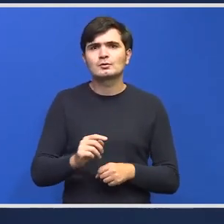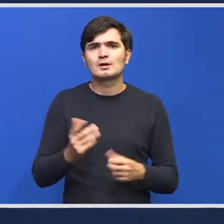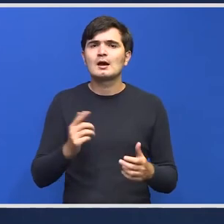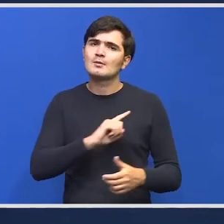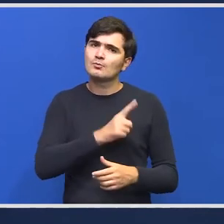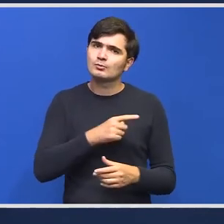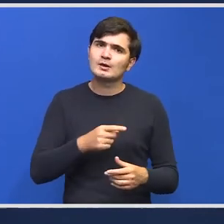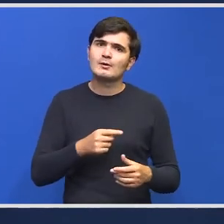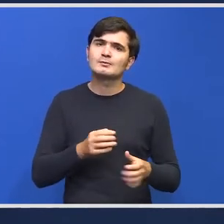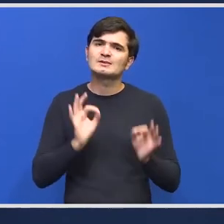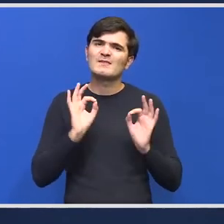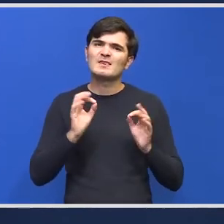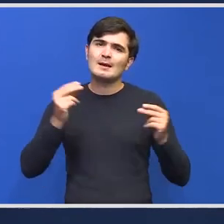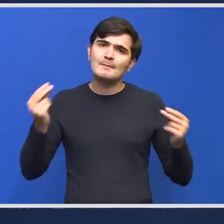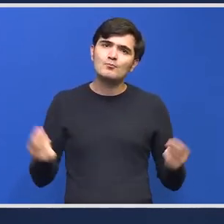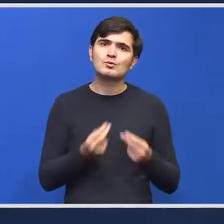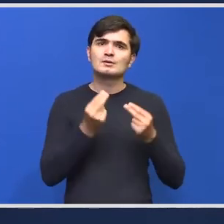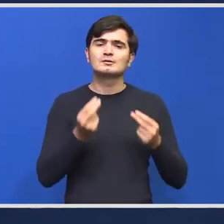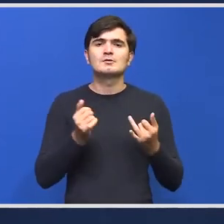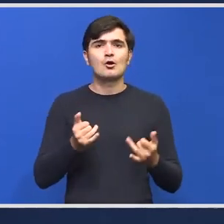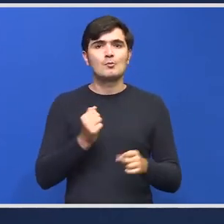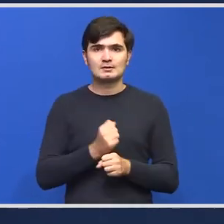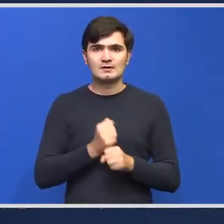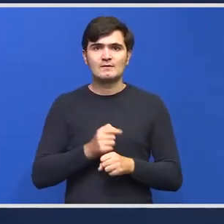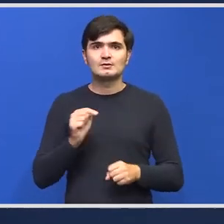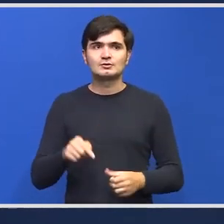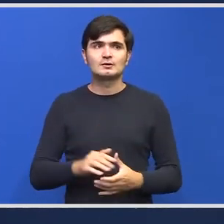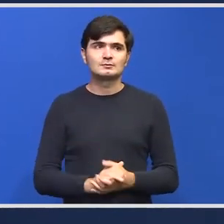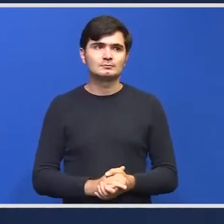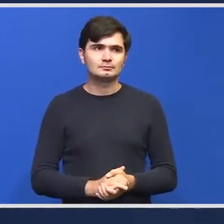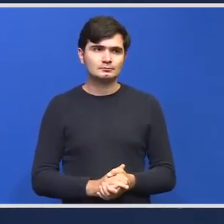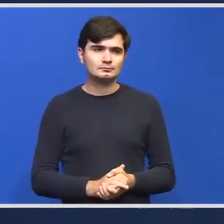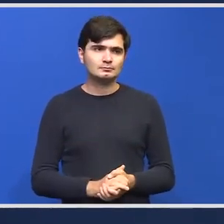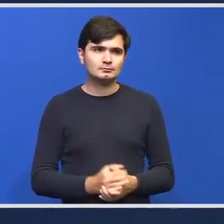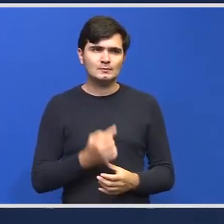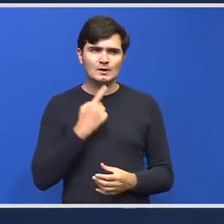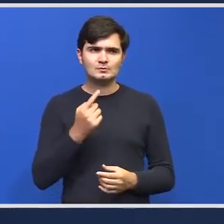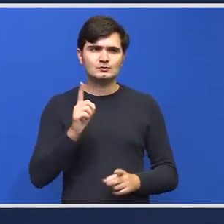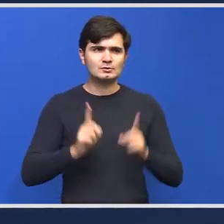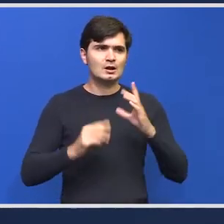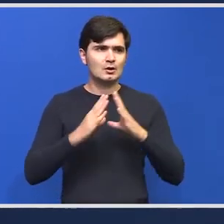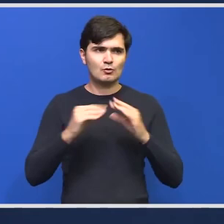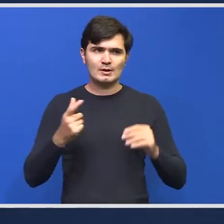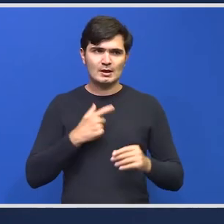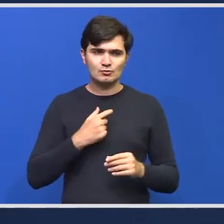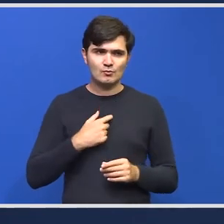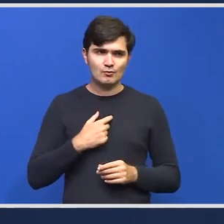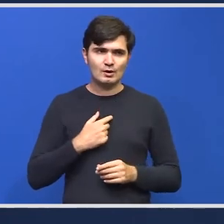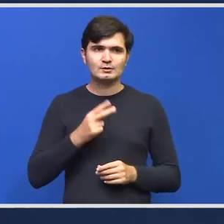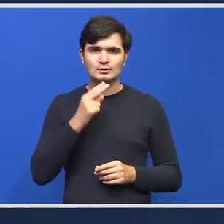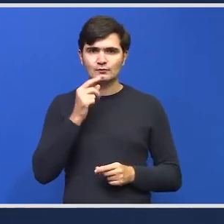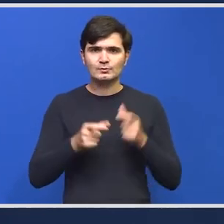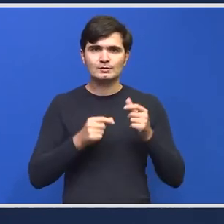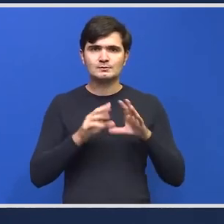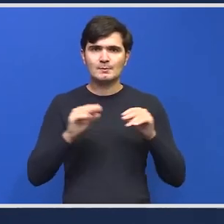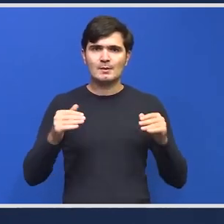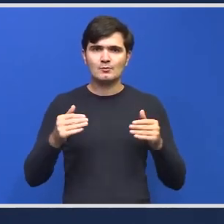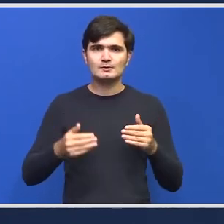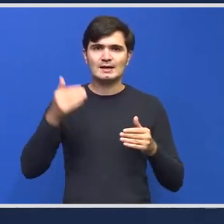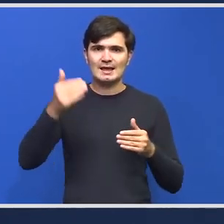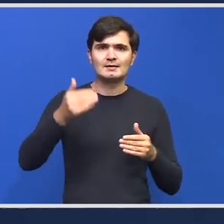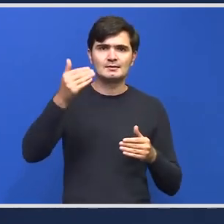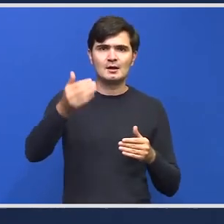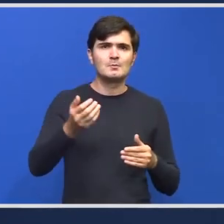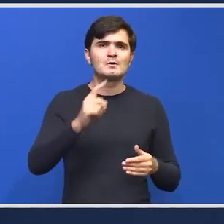care puteau suferi îmbunătățiri se face asta Spuneți dacă România nu poate ați vorbit de toate aceste etape totuși